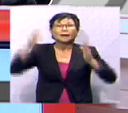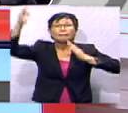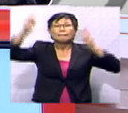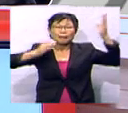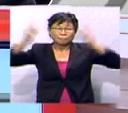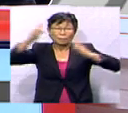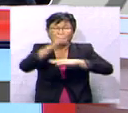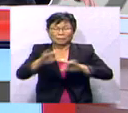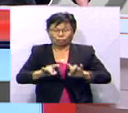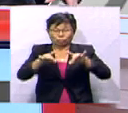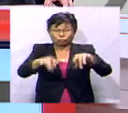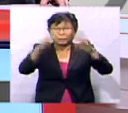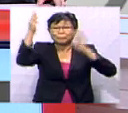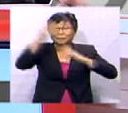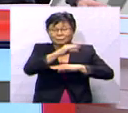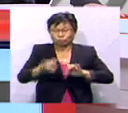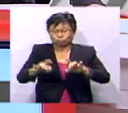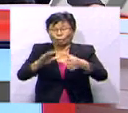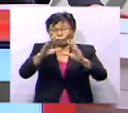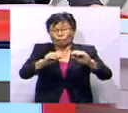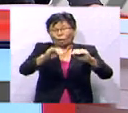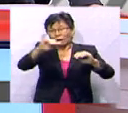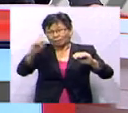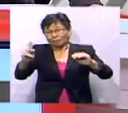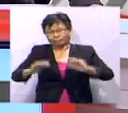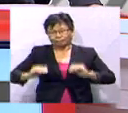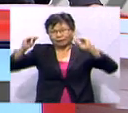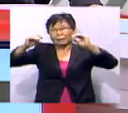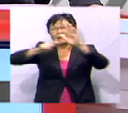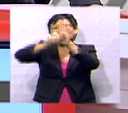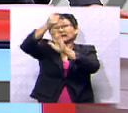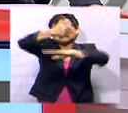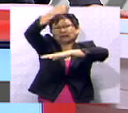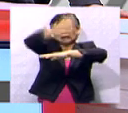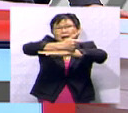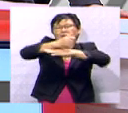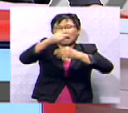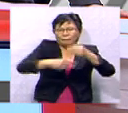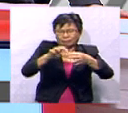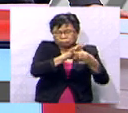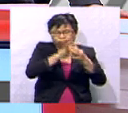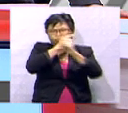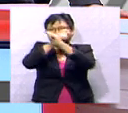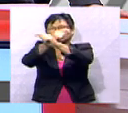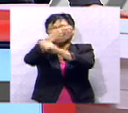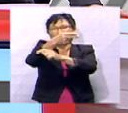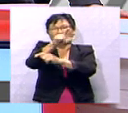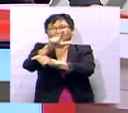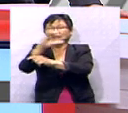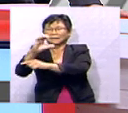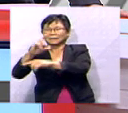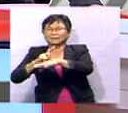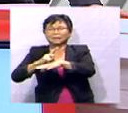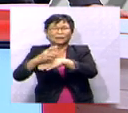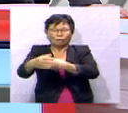Malaysia dan Australia hari ini mengadakan mesyuarat jawatan kuasa peringkat tertinggi mengenai kerjasama pertahanan HLC di